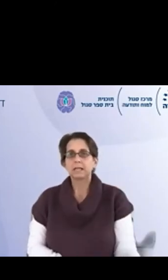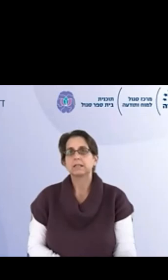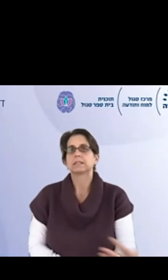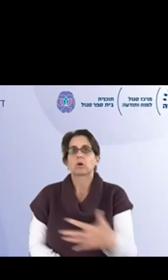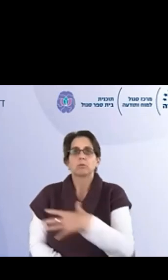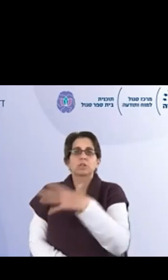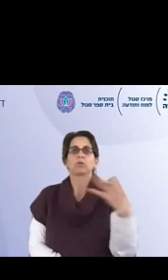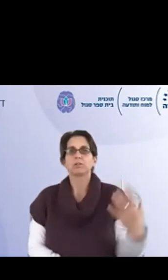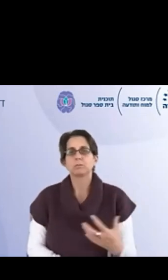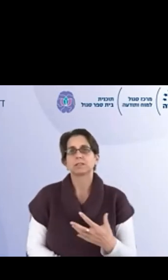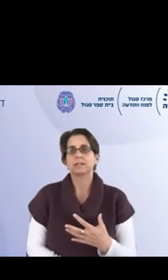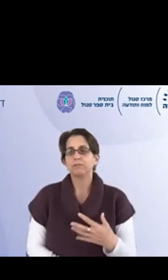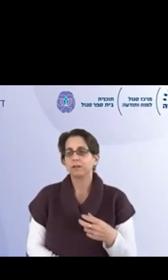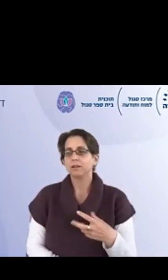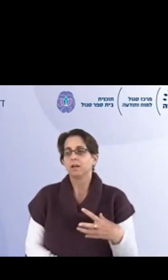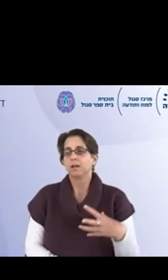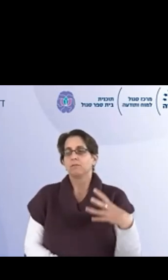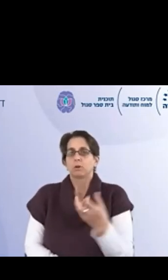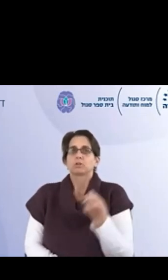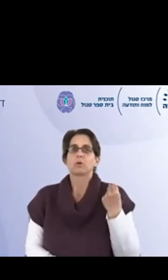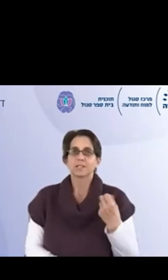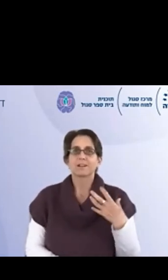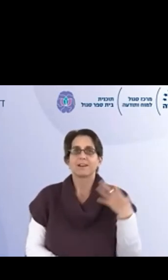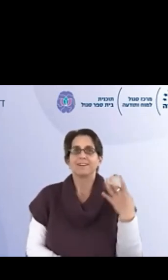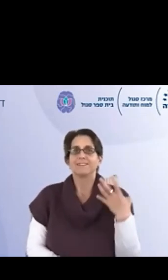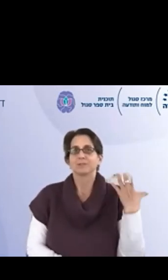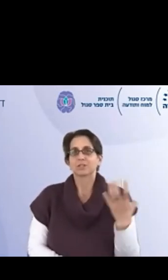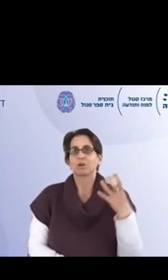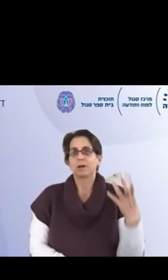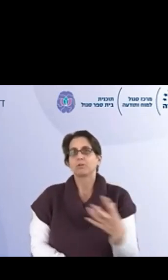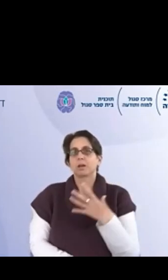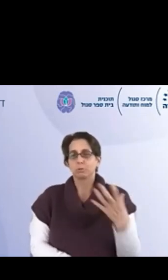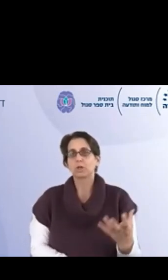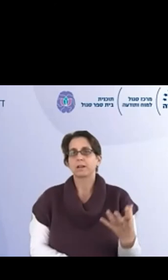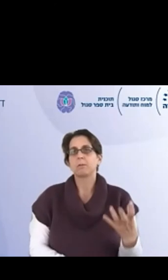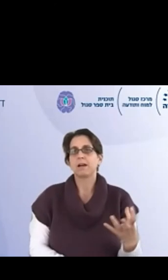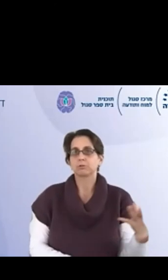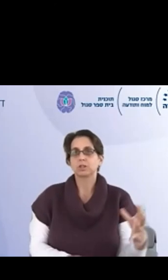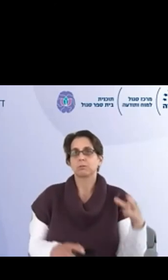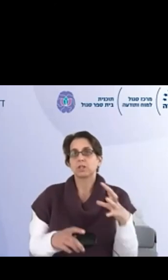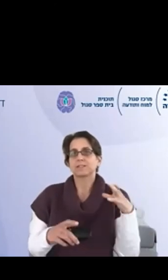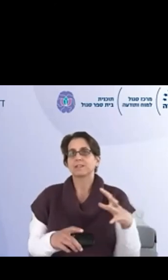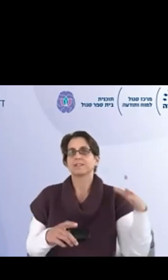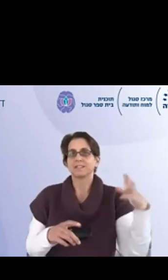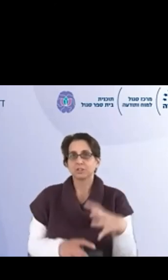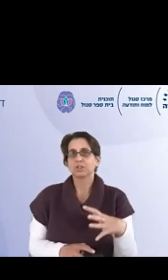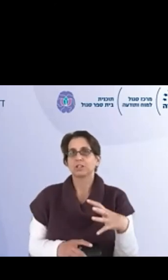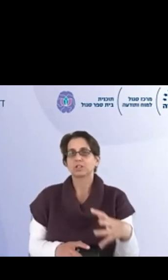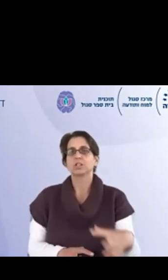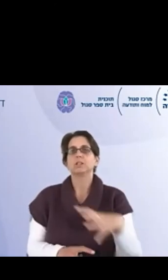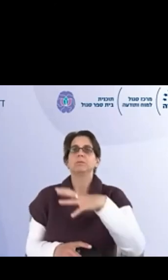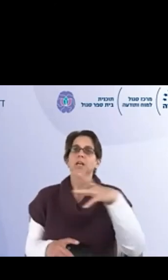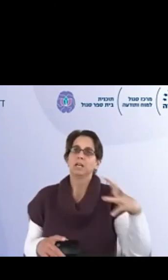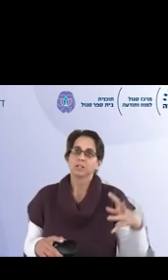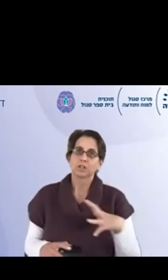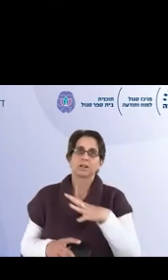מנהלי, זה כל מי שעוטפת בית הספר, ופה אני שם חוזרת לנושא של יום האיון, החיבור של הרקרה האנושית, ממש לייצר רשת של